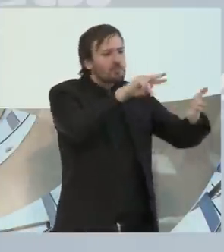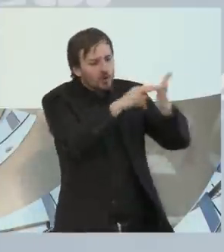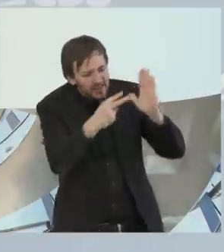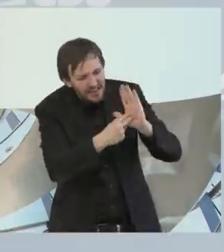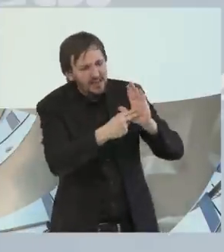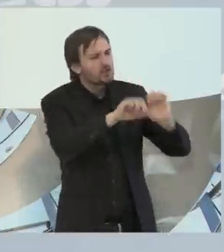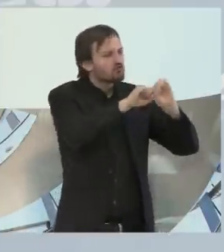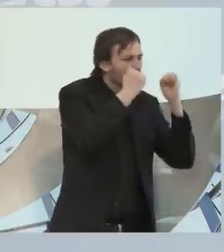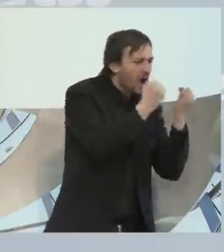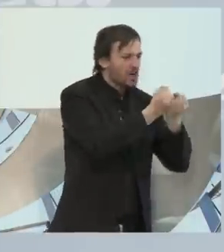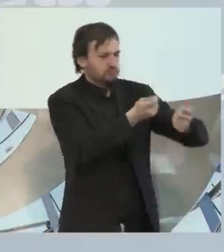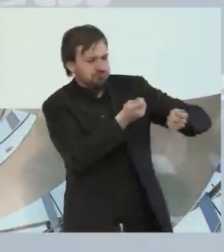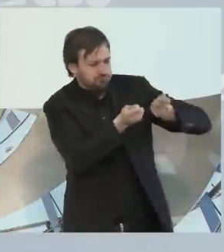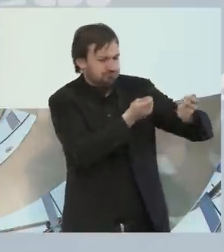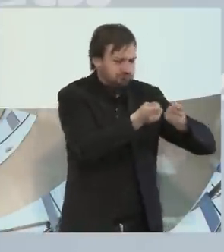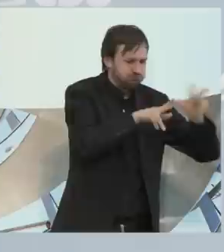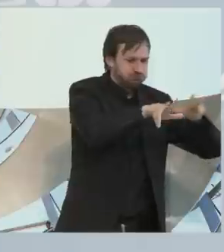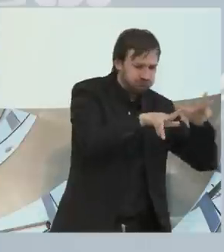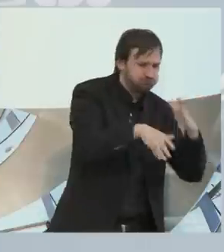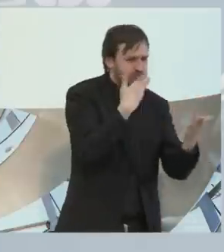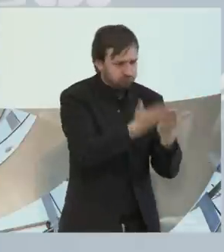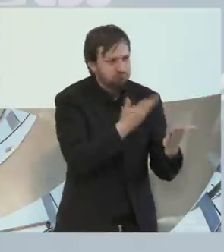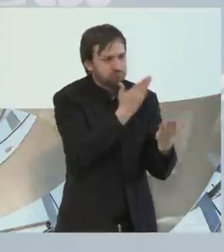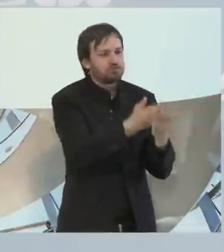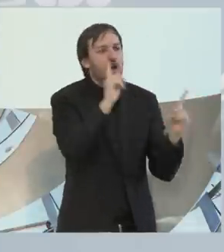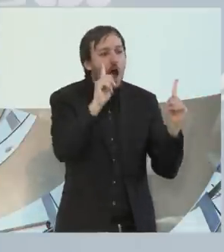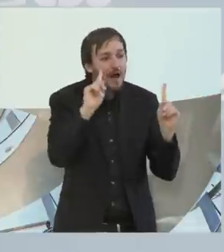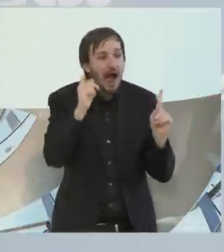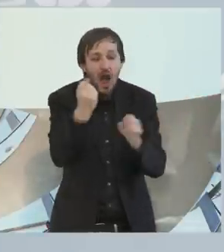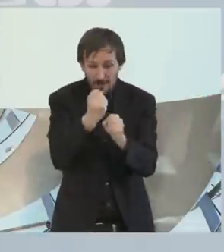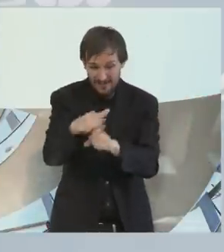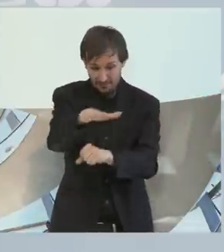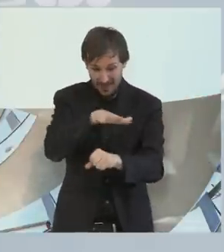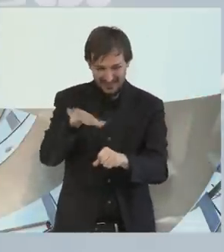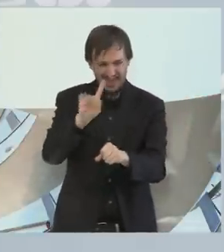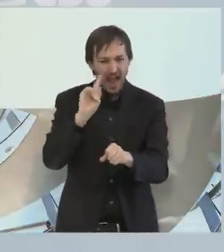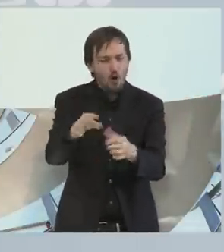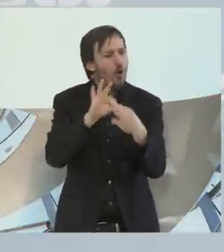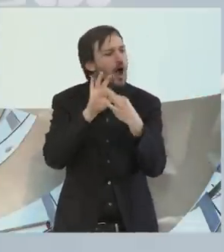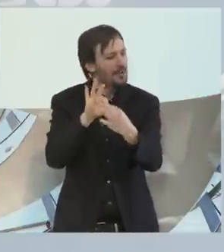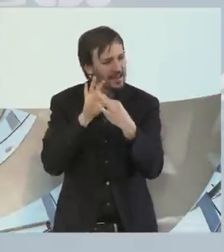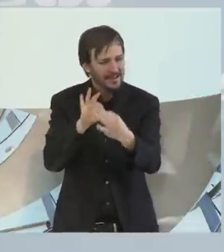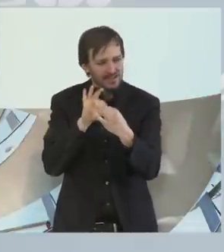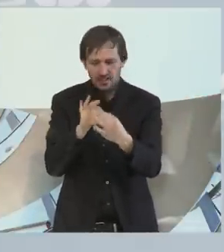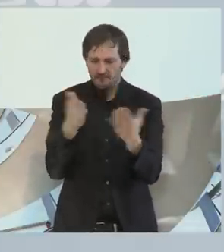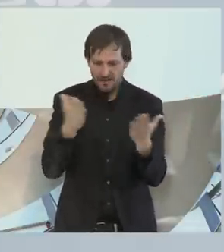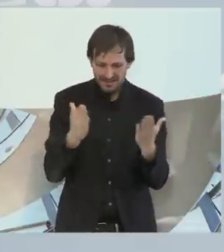der Arbeitsplatz immer auch davon abhängt, dass diejenigen,